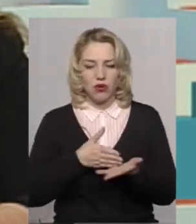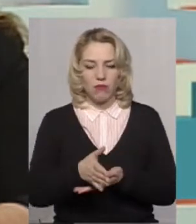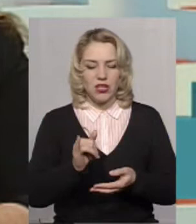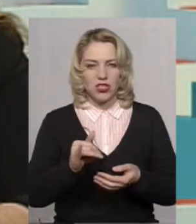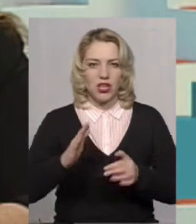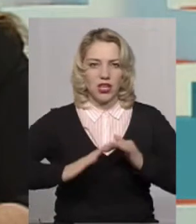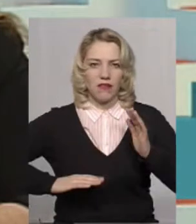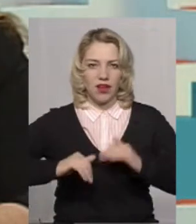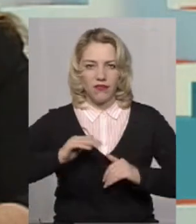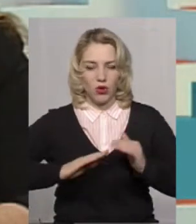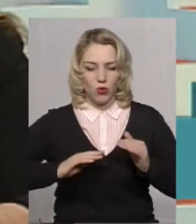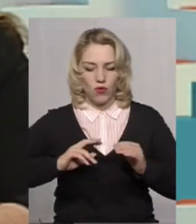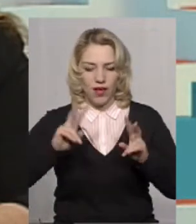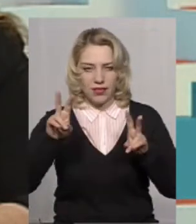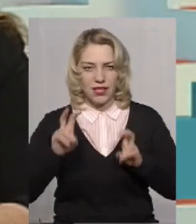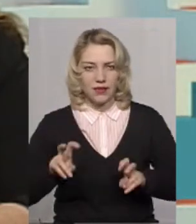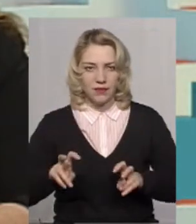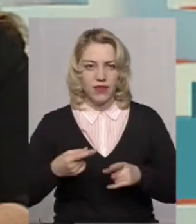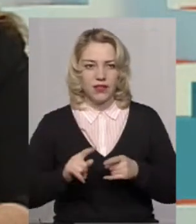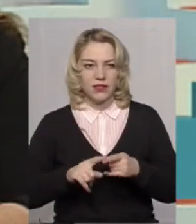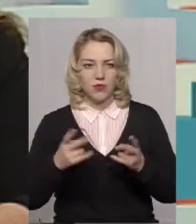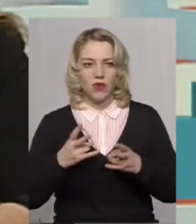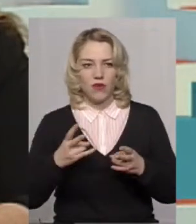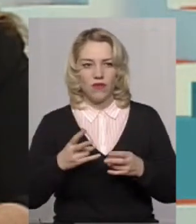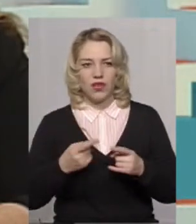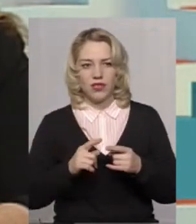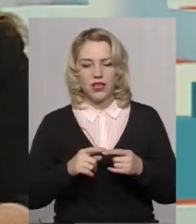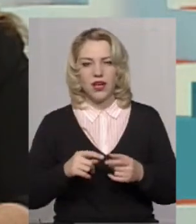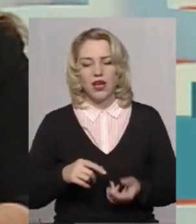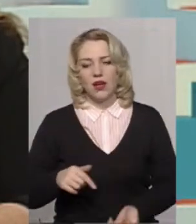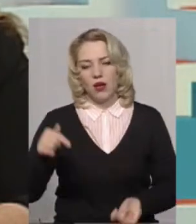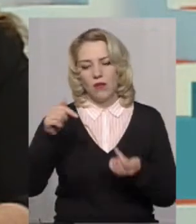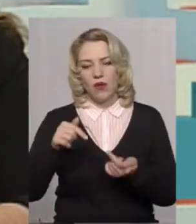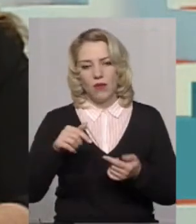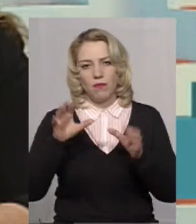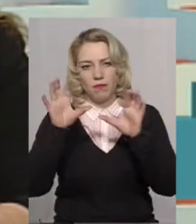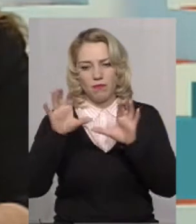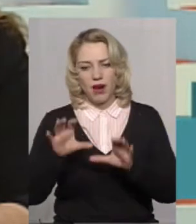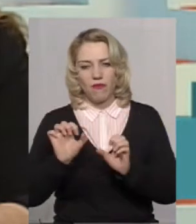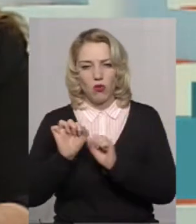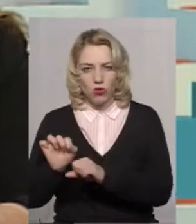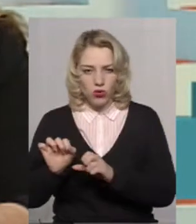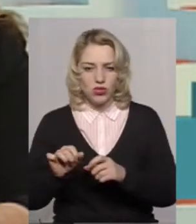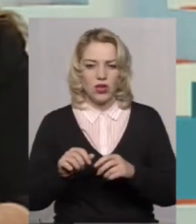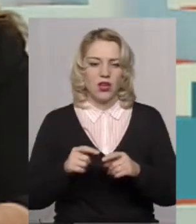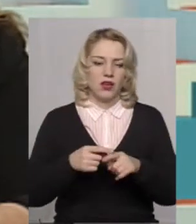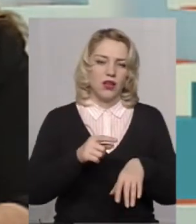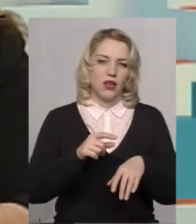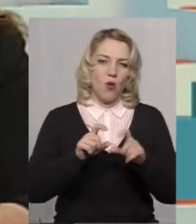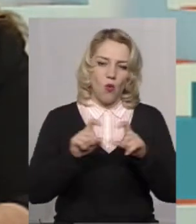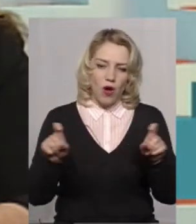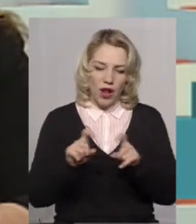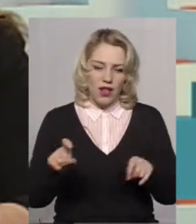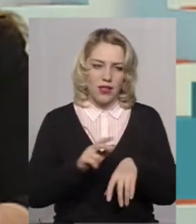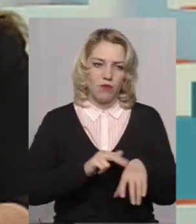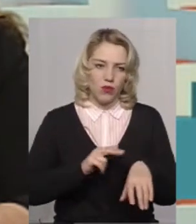кваліфікувати на це повинні оповноважені органи. Тобто, це, відповідно, правоохоронні органи, поліція. На жаль, управління юстиції